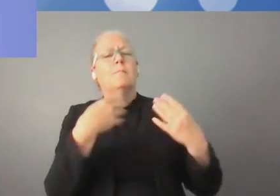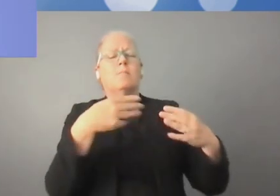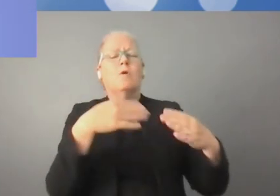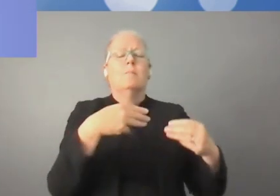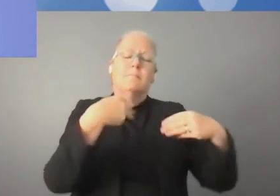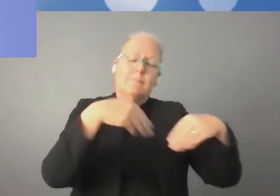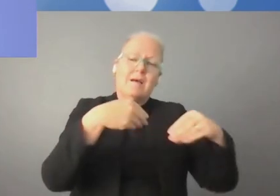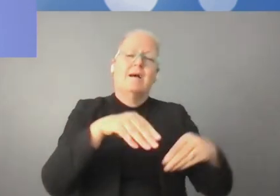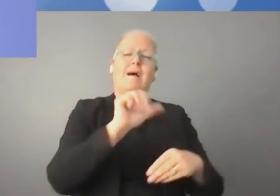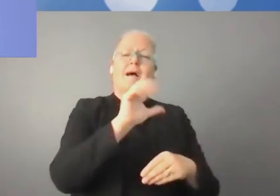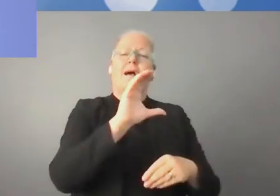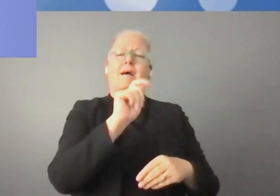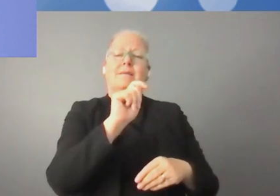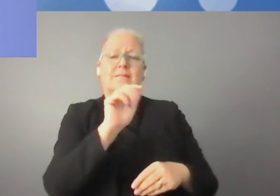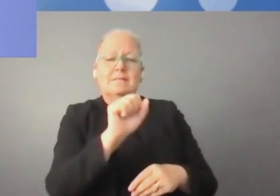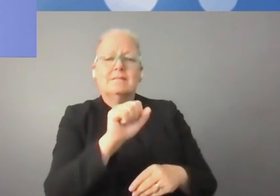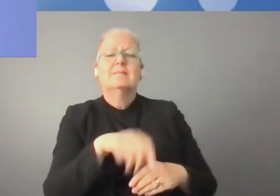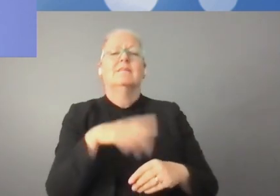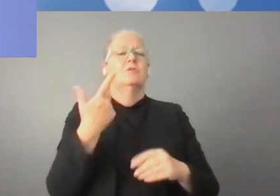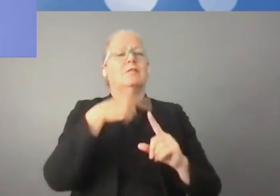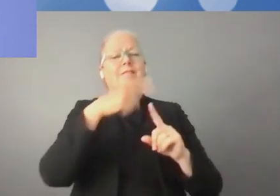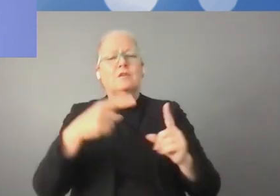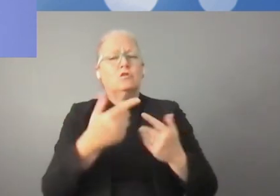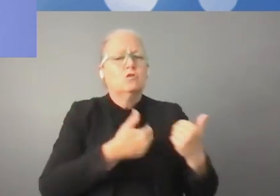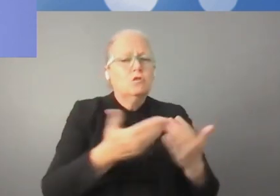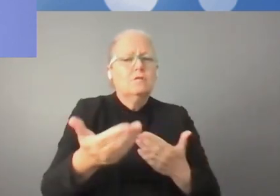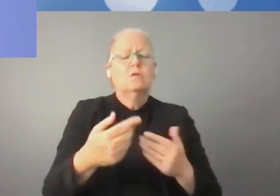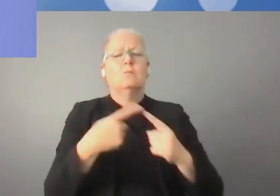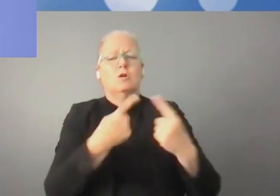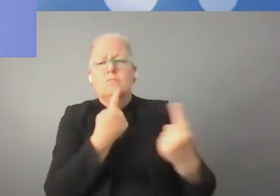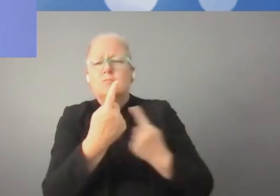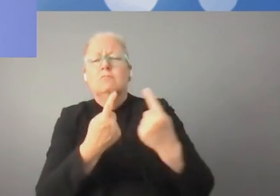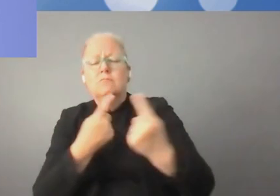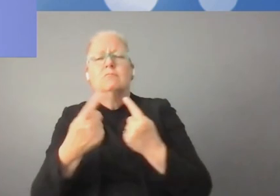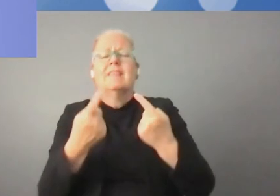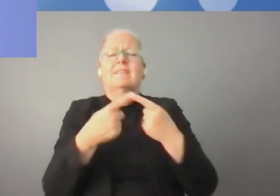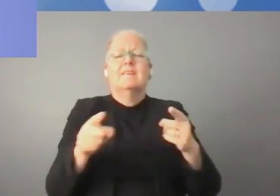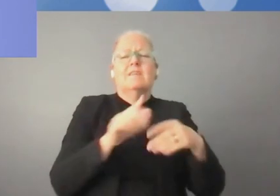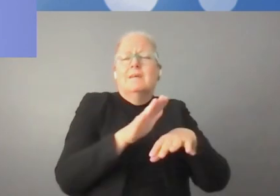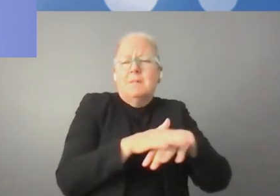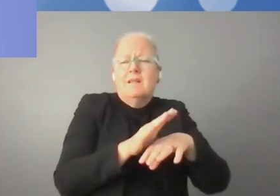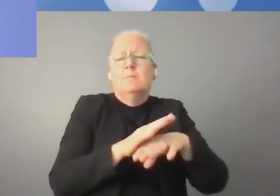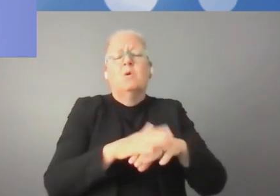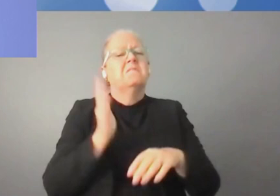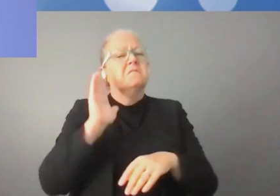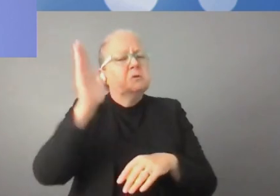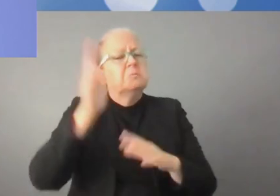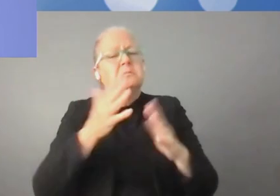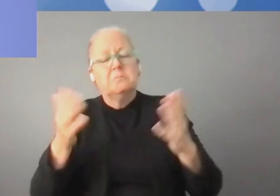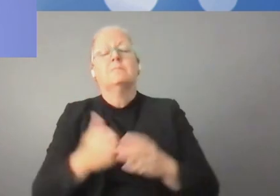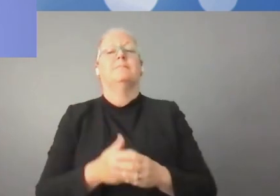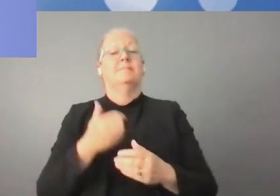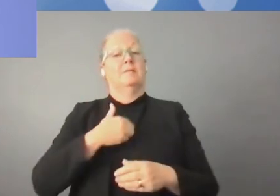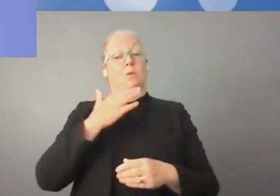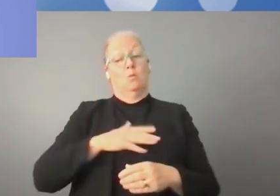niveau européen, notamment concernant les services numériques, l'intelligence artificielle. Nous parlons de la liberté